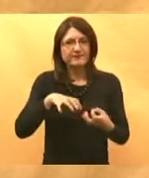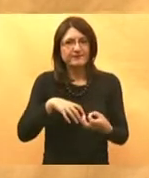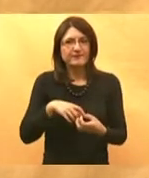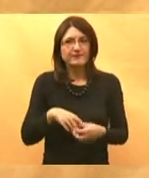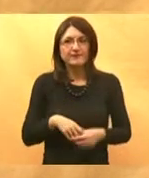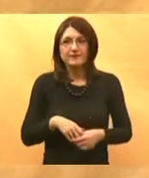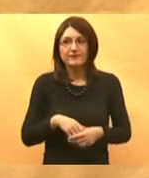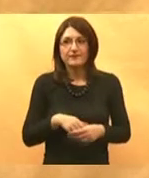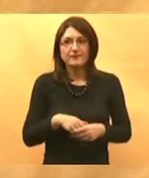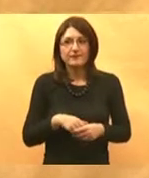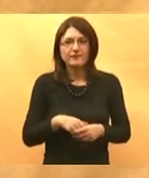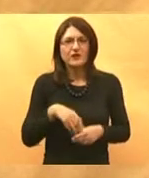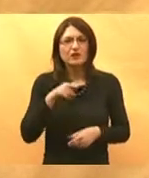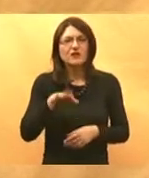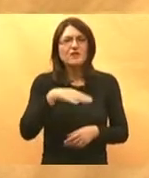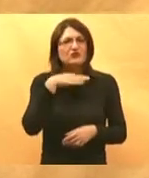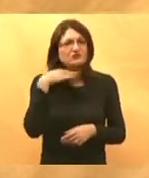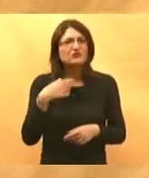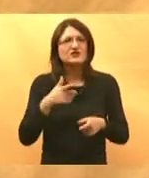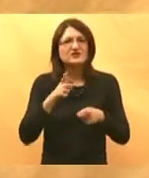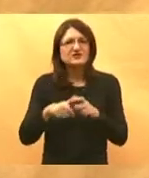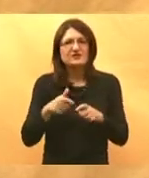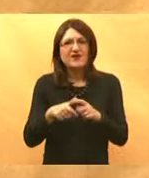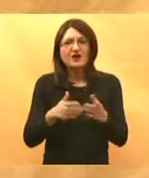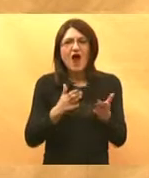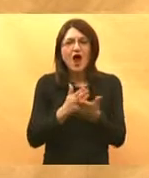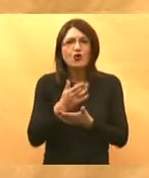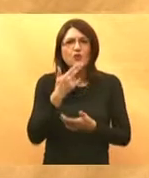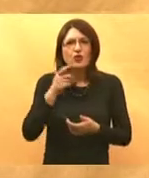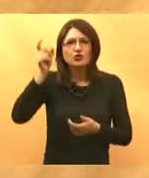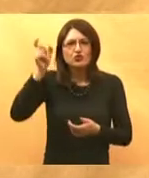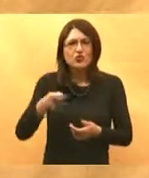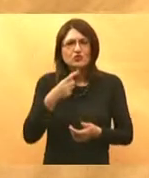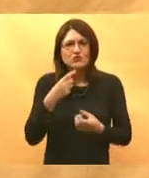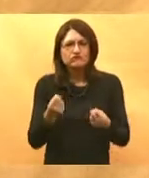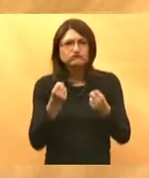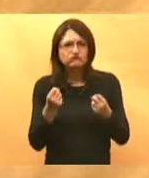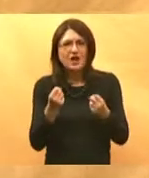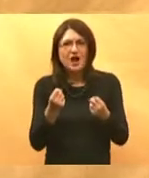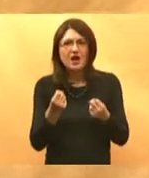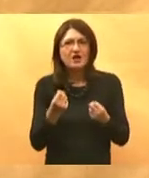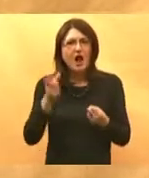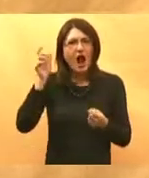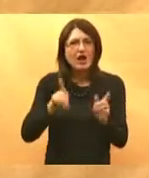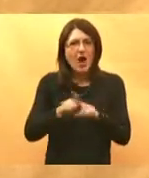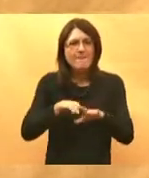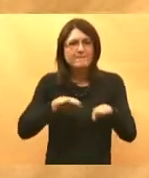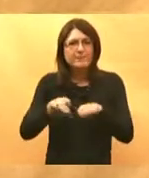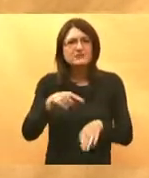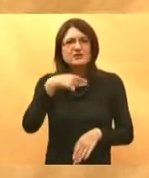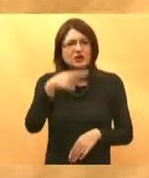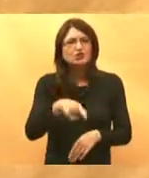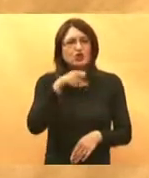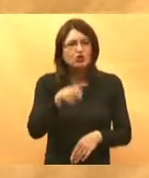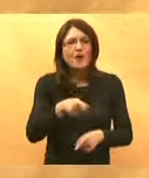tu je toliko koplja za lomljenje da jednostavno ako neka jaka osoba ne dođe ja mislim tu primarno na ministra i kaže hoću da se taj